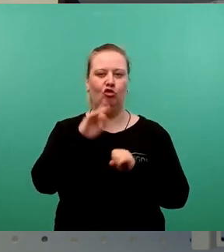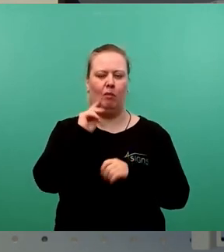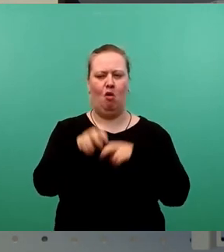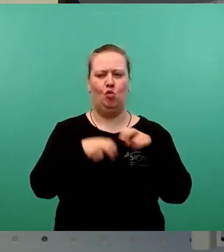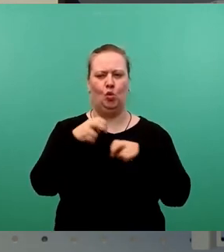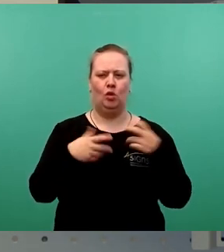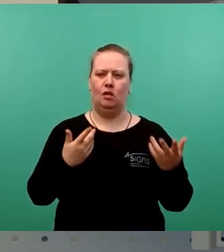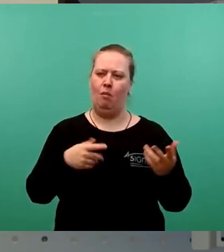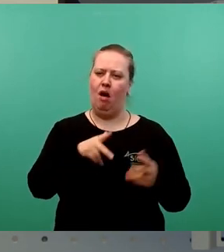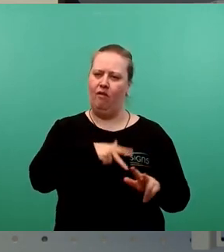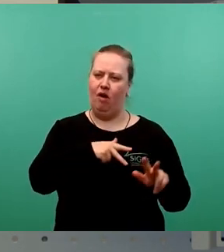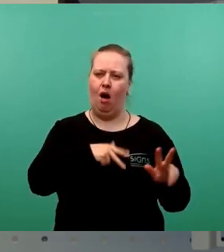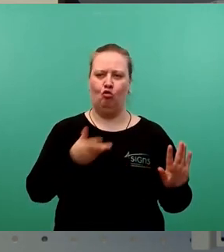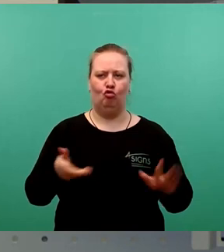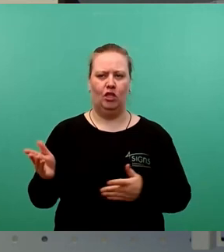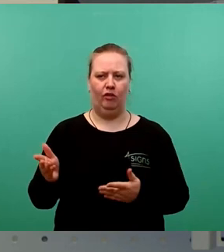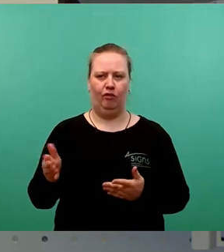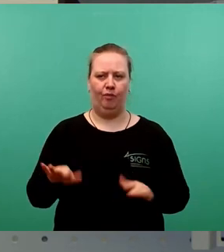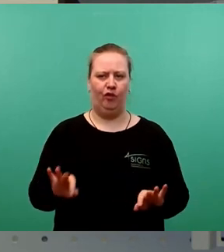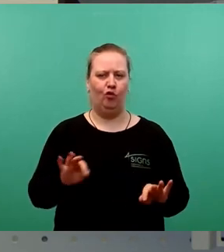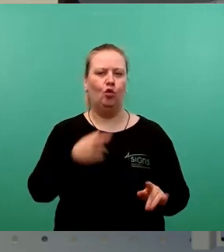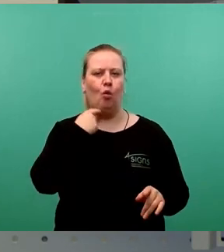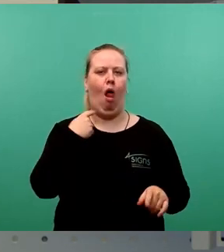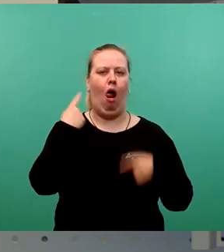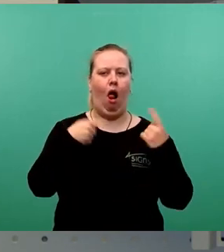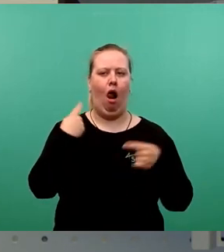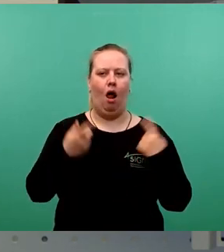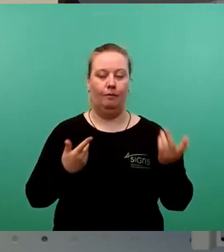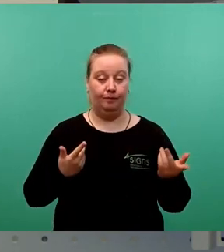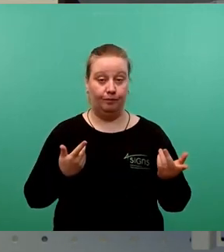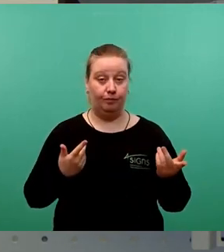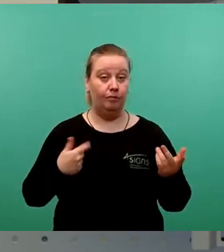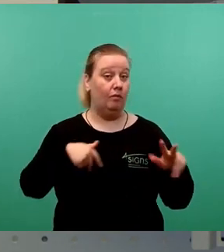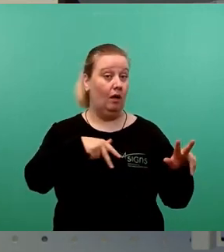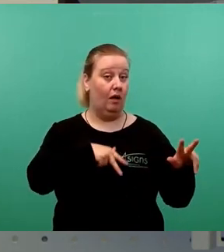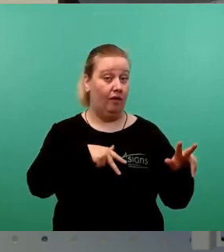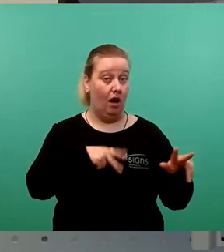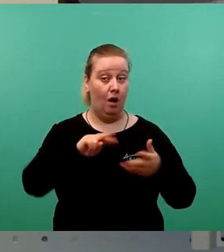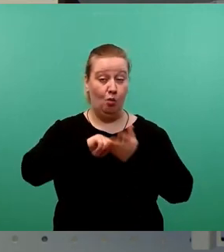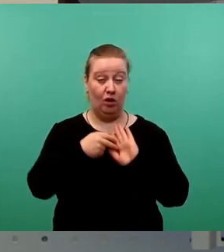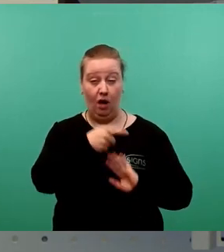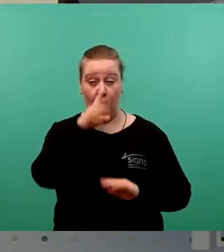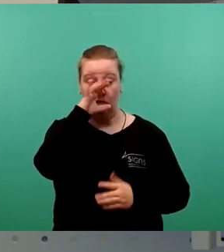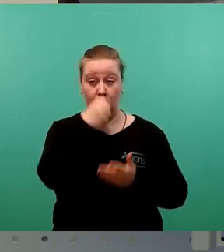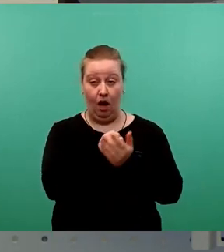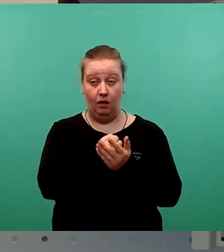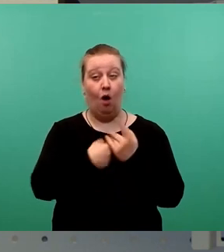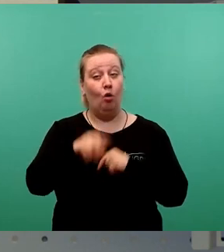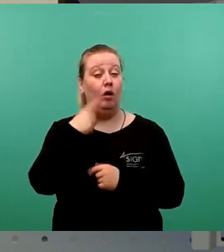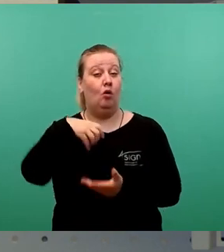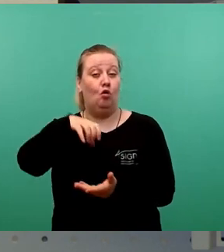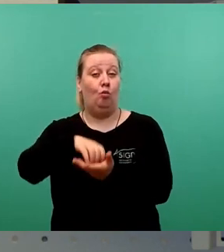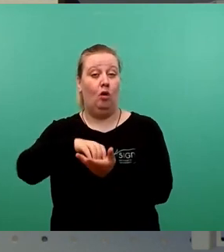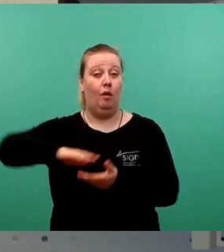eigentlich oft genug auch ein Begriff fürs Phrasenschwein ist. Dennoch müssen wir gegen Politikverdrossenheit auch im kommunalpolitischen